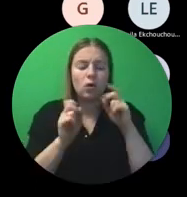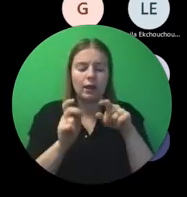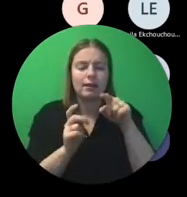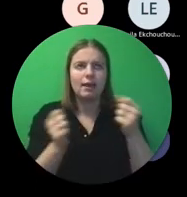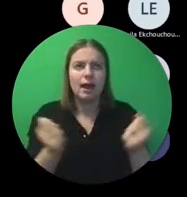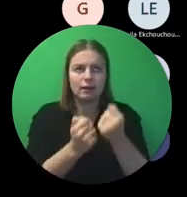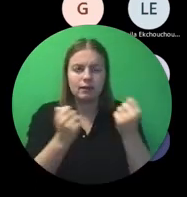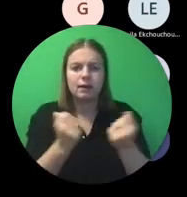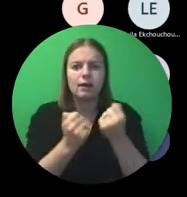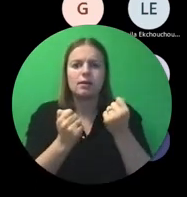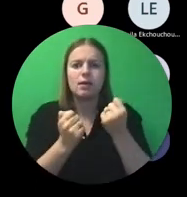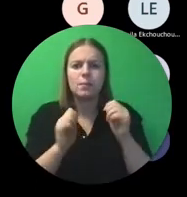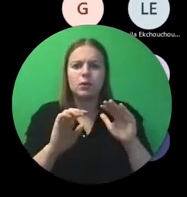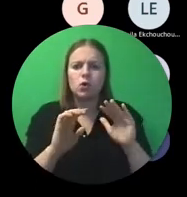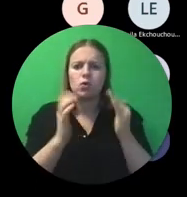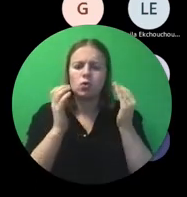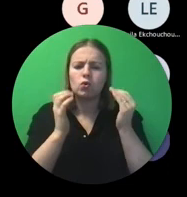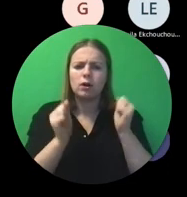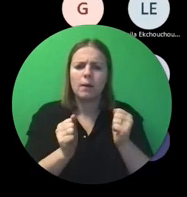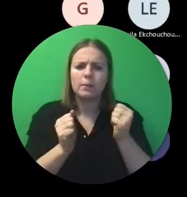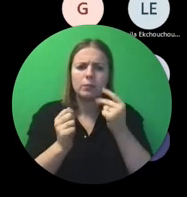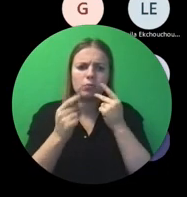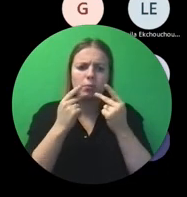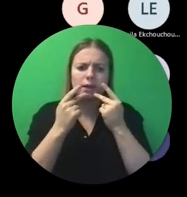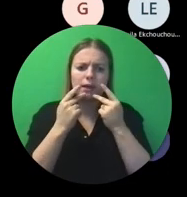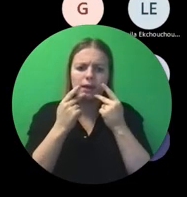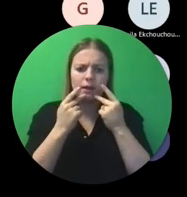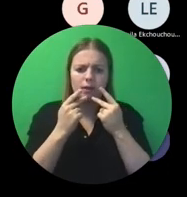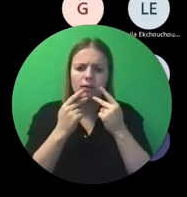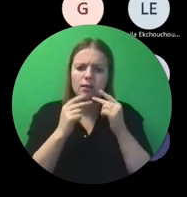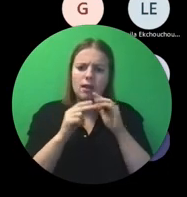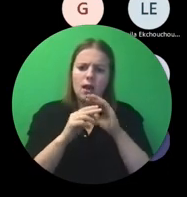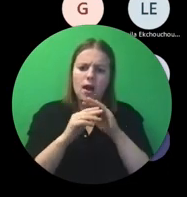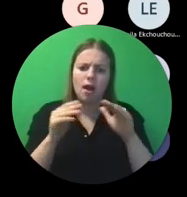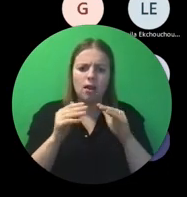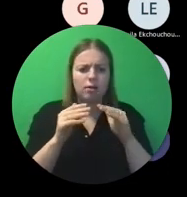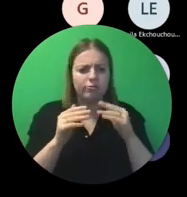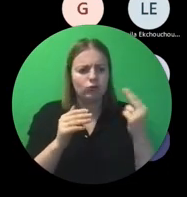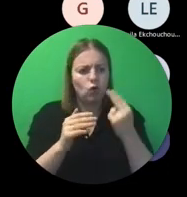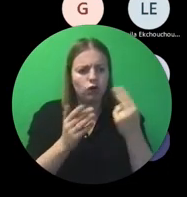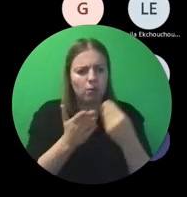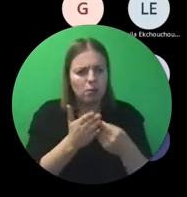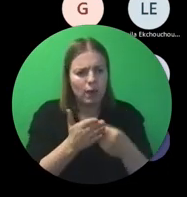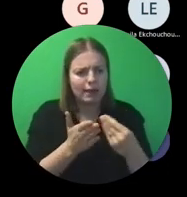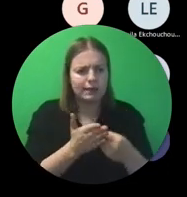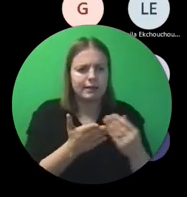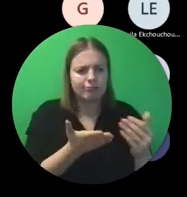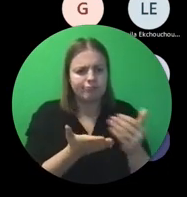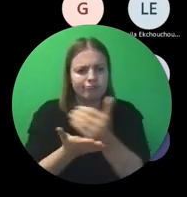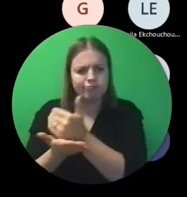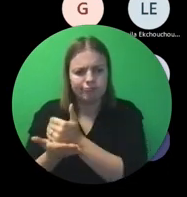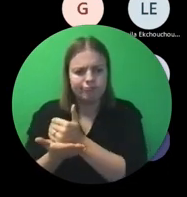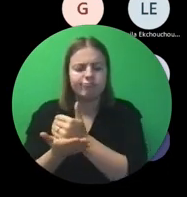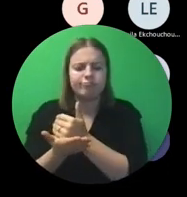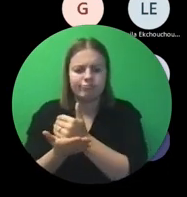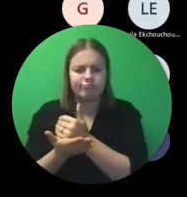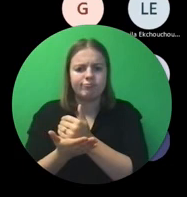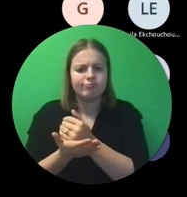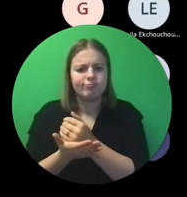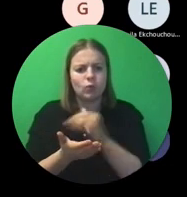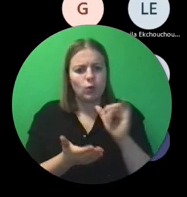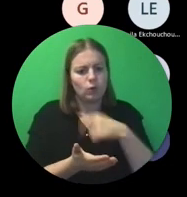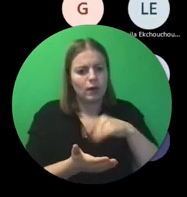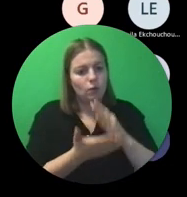activiteit. Hoe zorgen we ervoor dat we de nodige stukken hebben aan de hand waarvan we bewijzen dat dat echt plaatsgevonden heeft. Zoals we het